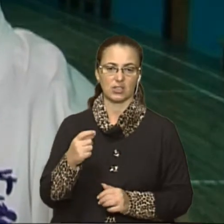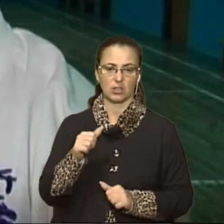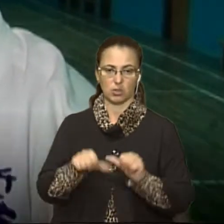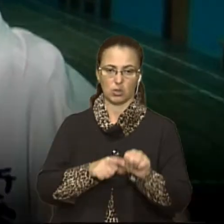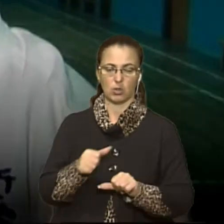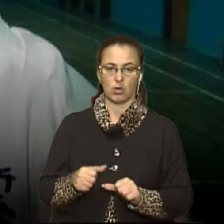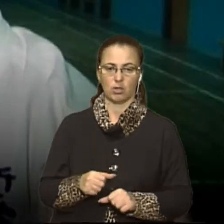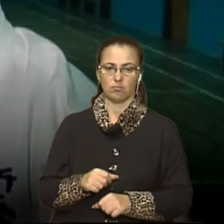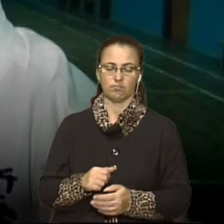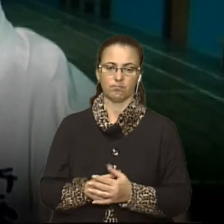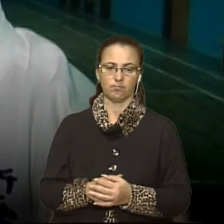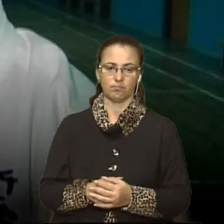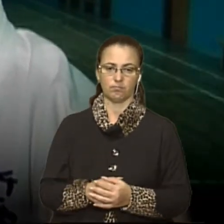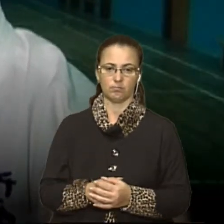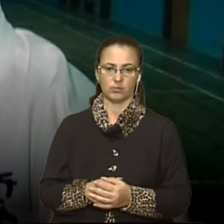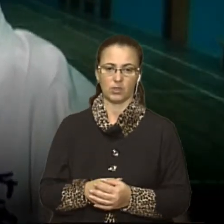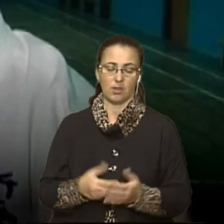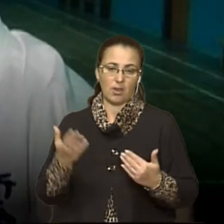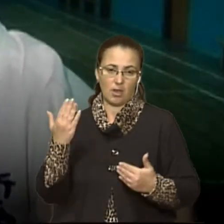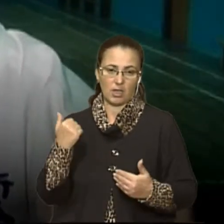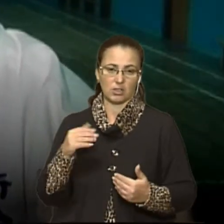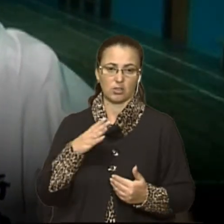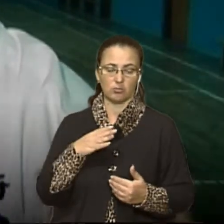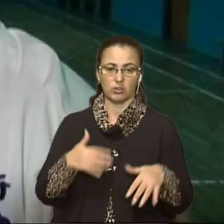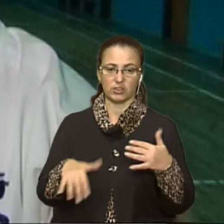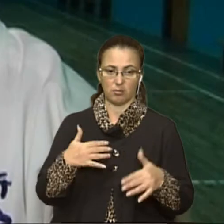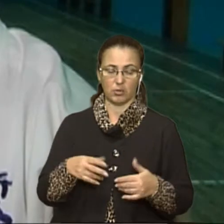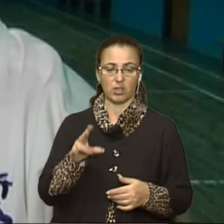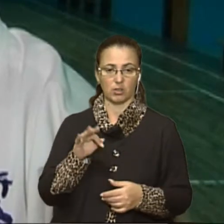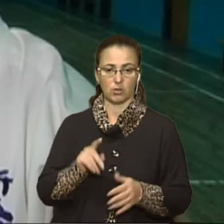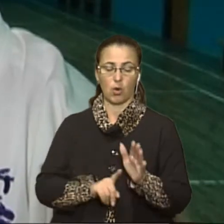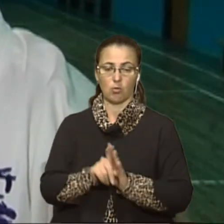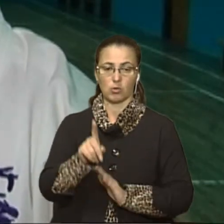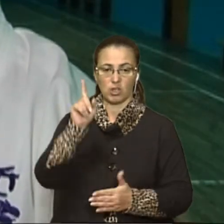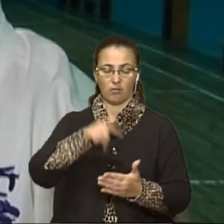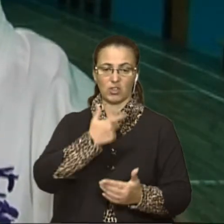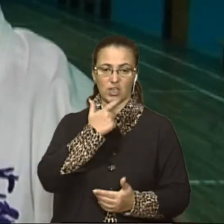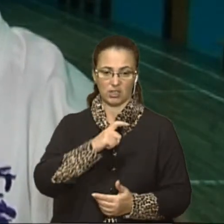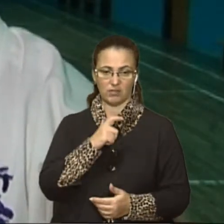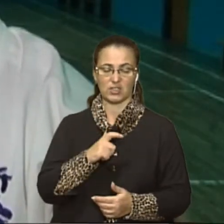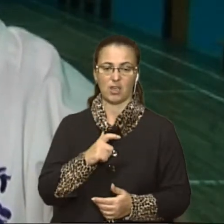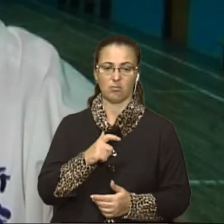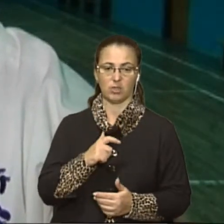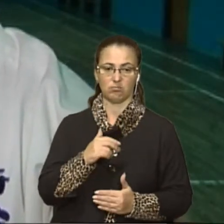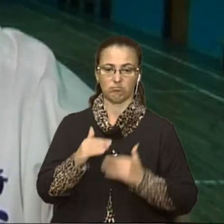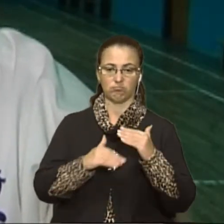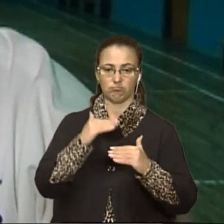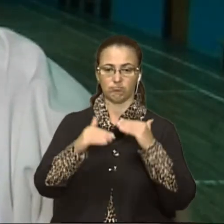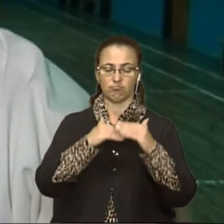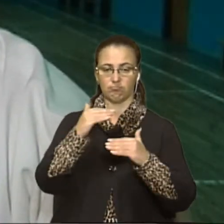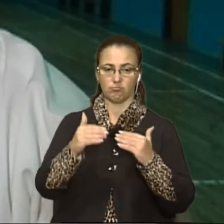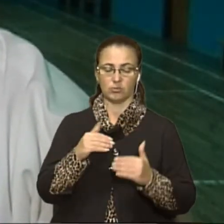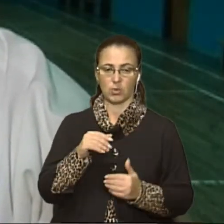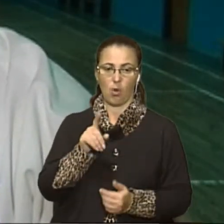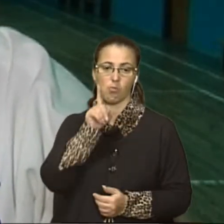як сказати, трошки слабенький, але почав він вірити в себе, вже почав виходити, здобувати це вже в